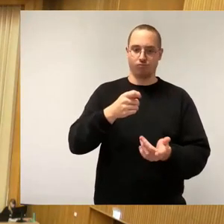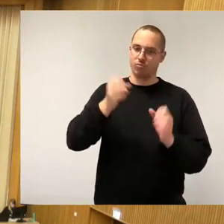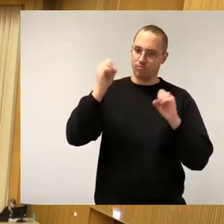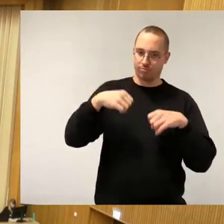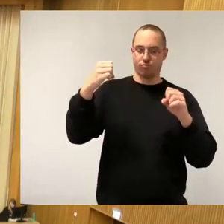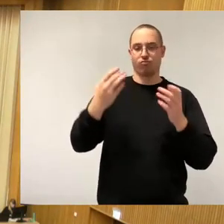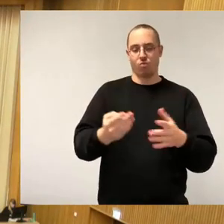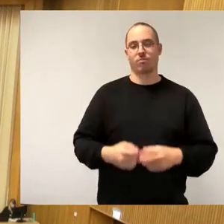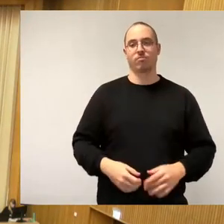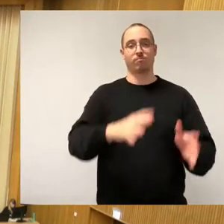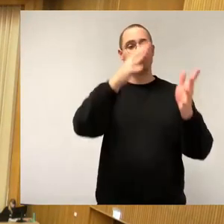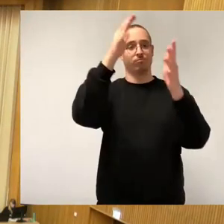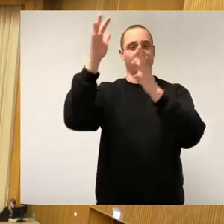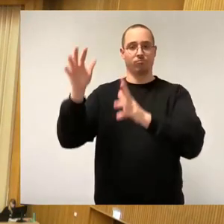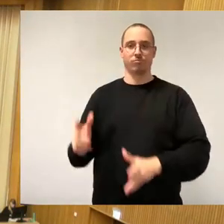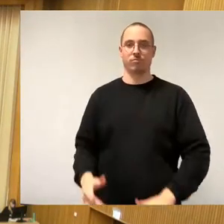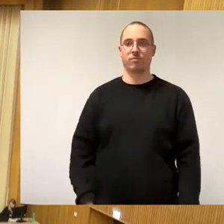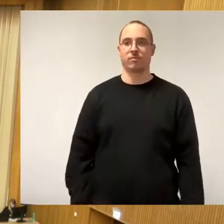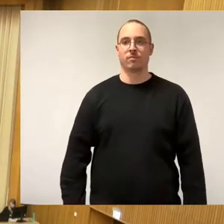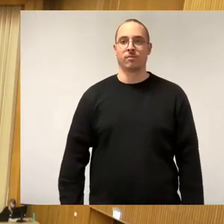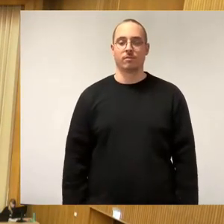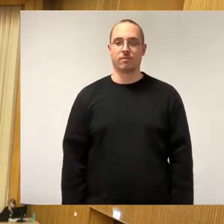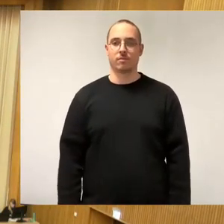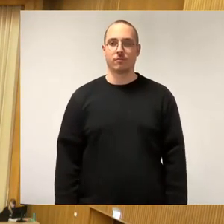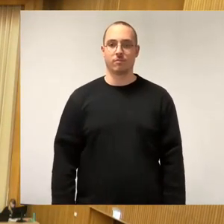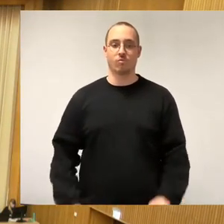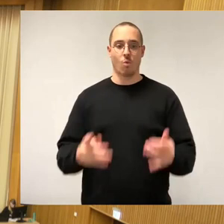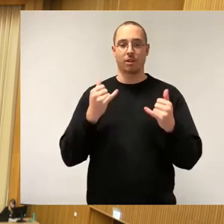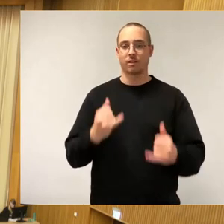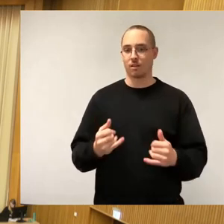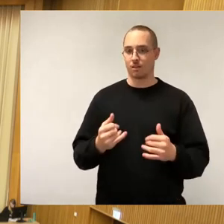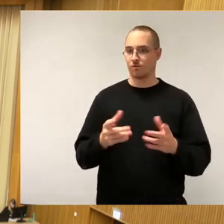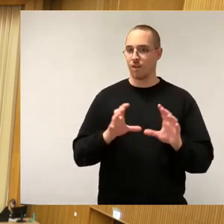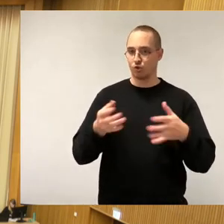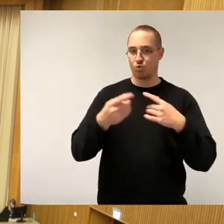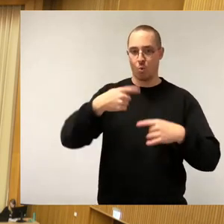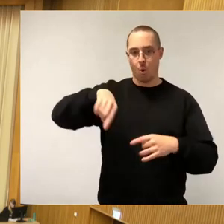So, damit steigen wir ein in die Fraktionsrunde. Es beginnt Bündnisdeutsch die Grünen. Herr Schulze.